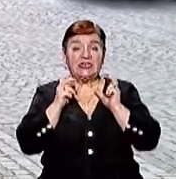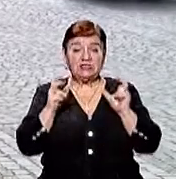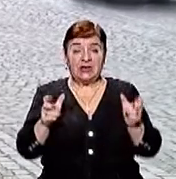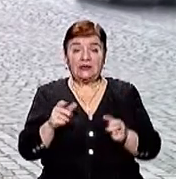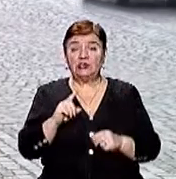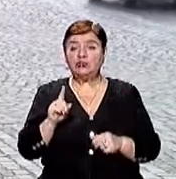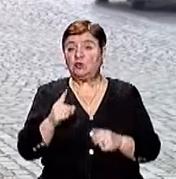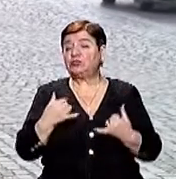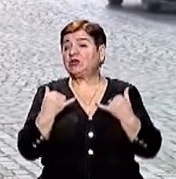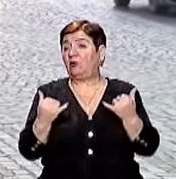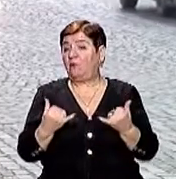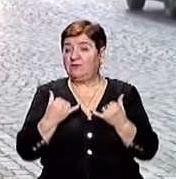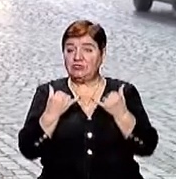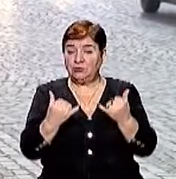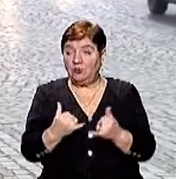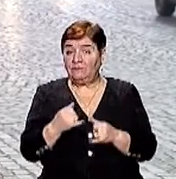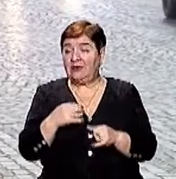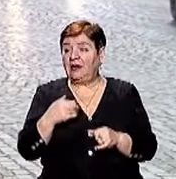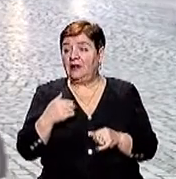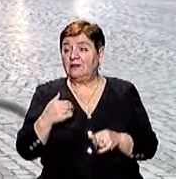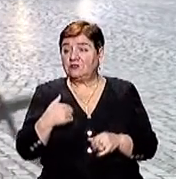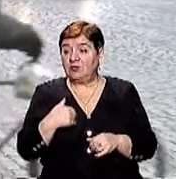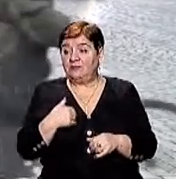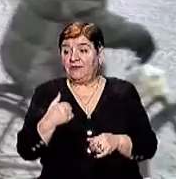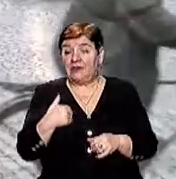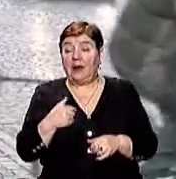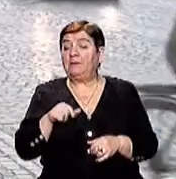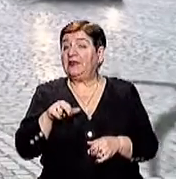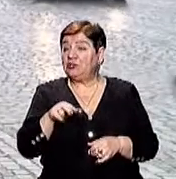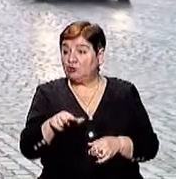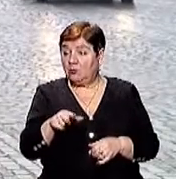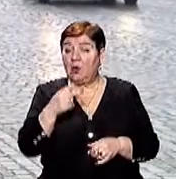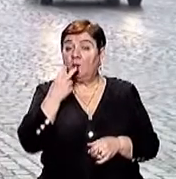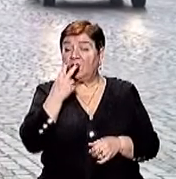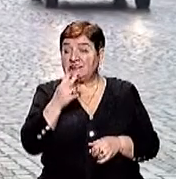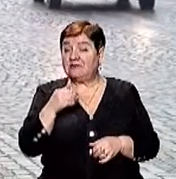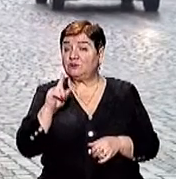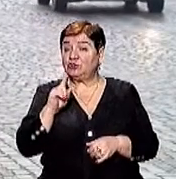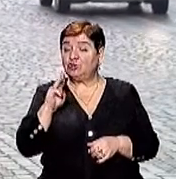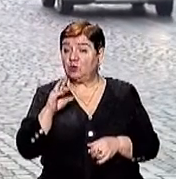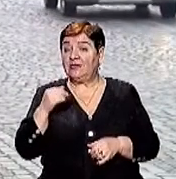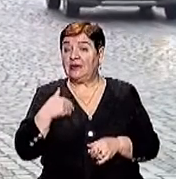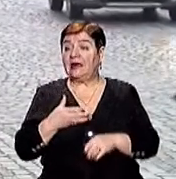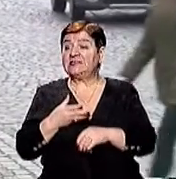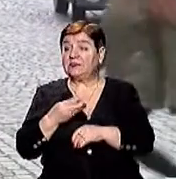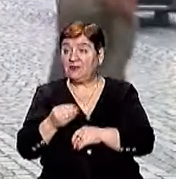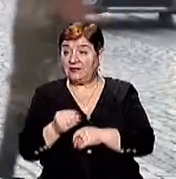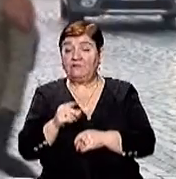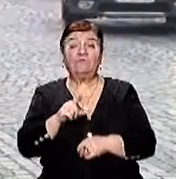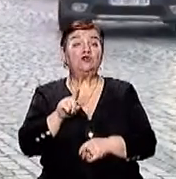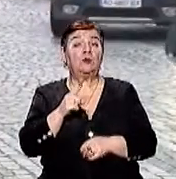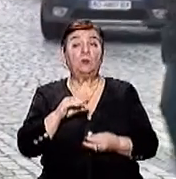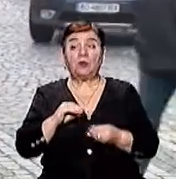раз і три, шановний, шановний, і щось від мене хотів Я підійшов, показав йому, що я заплатив і питаюся, в чому проблема